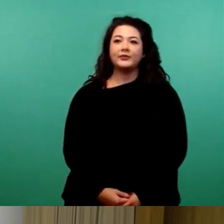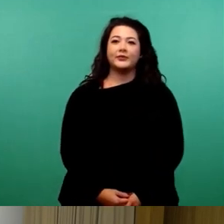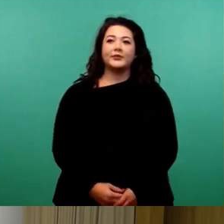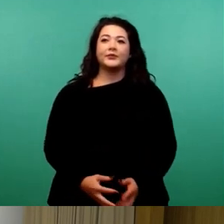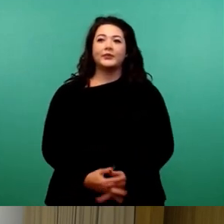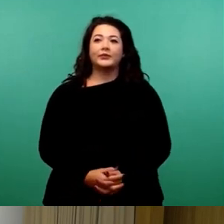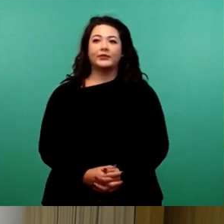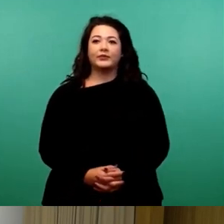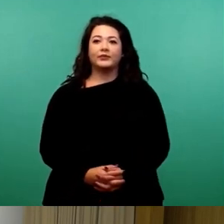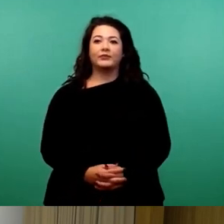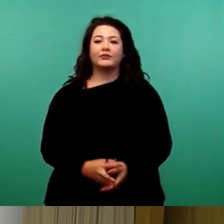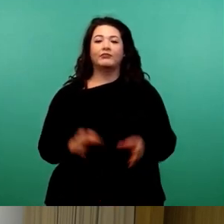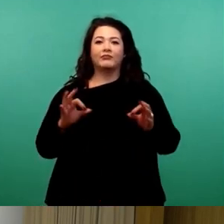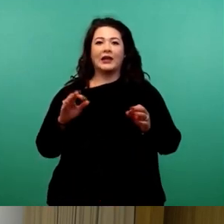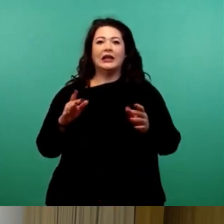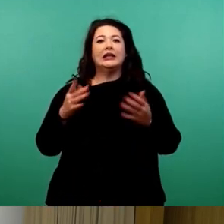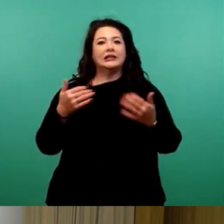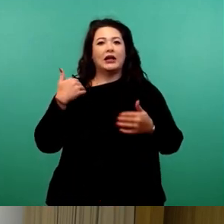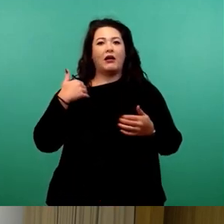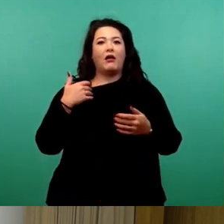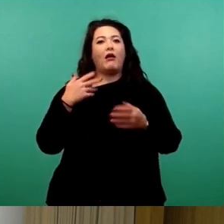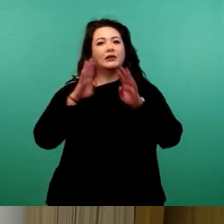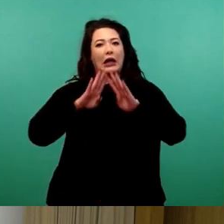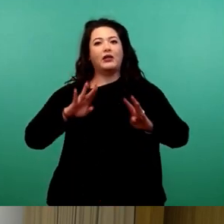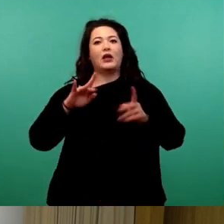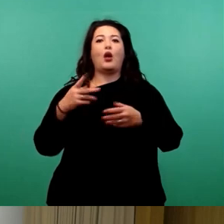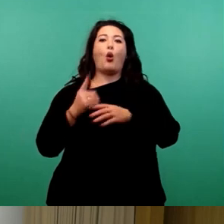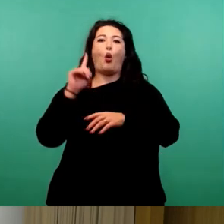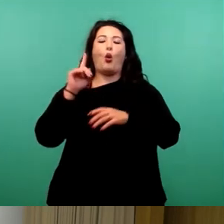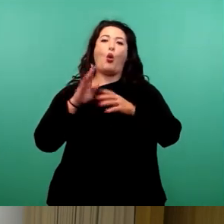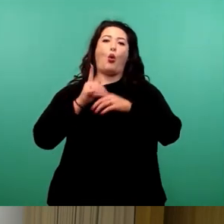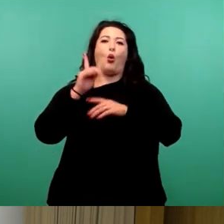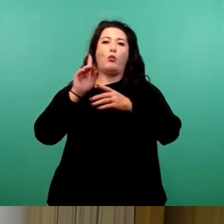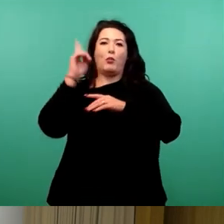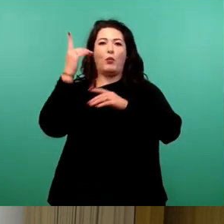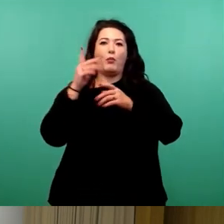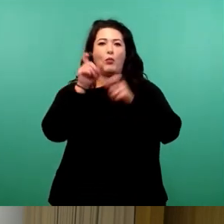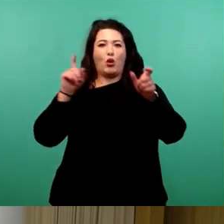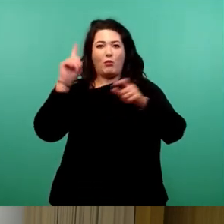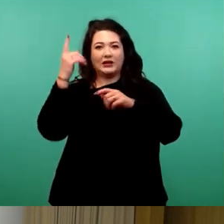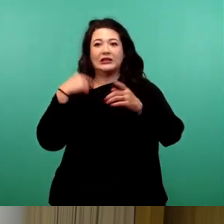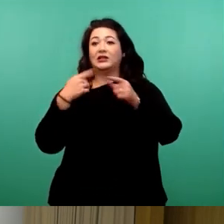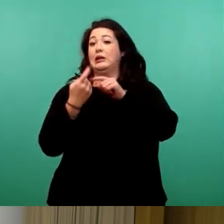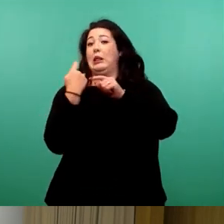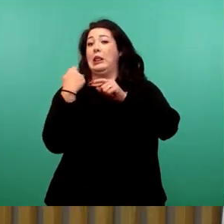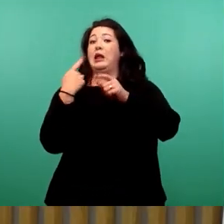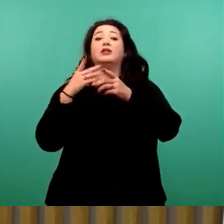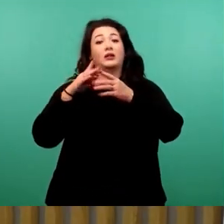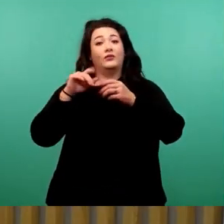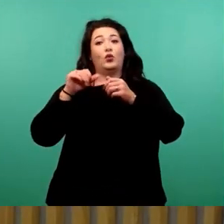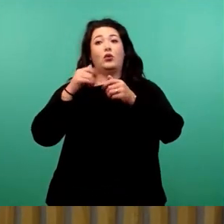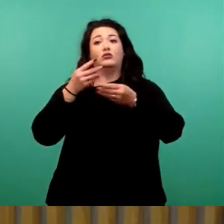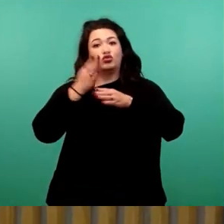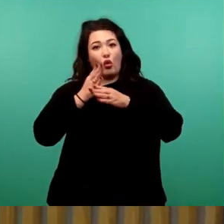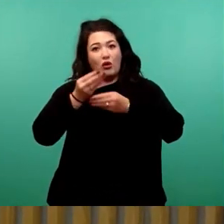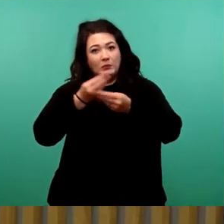Ja, sehr geehrter Herr Oberbürgermeister, der Haushaltsbeschluss liegt ja noch nicht so lange zurück und wie Sie wissen, war es